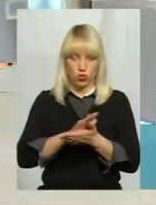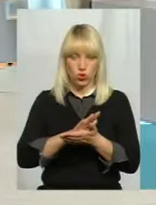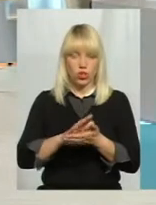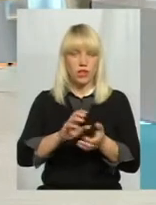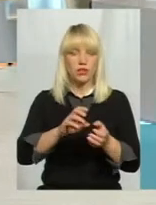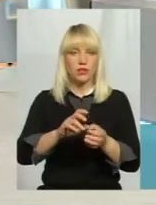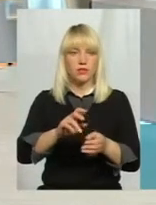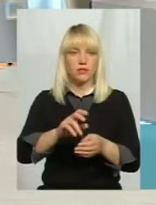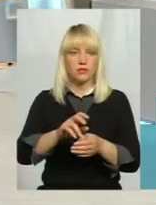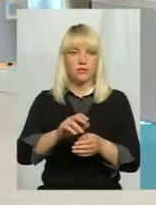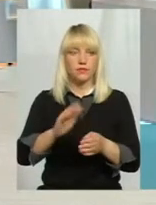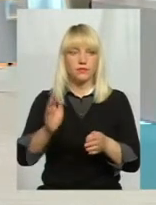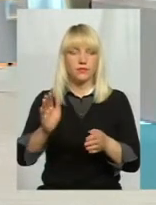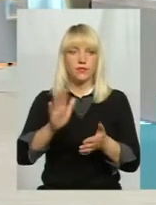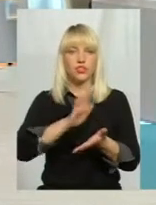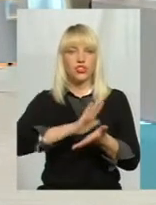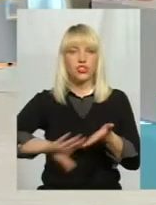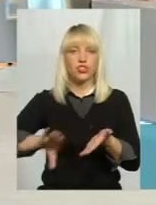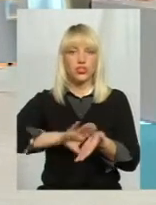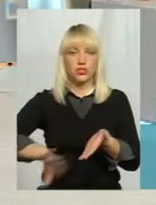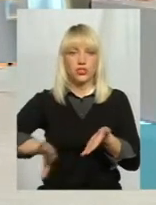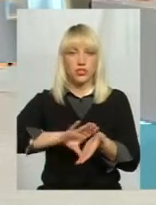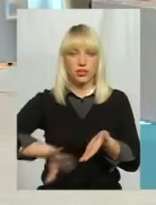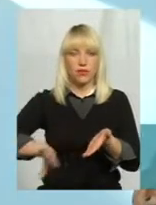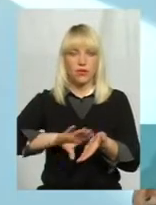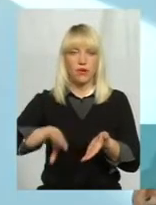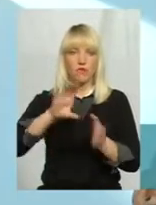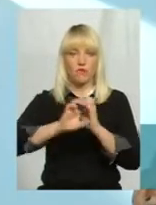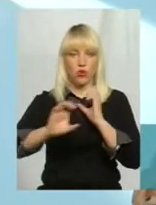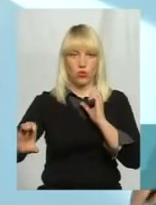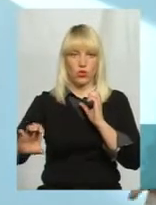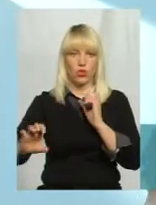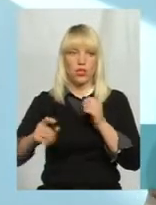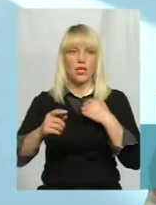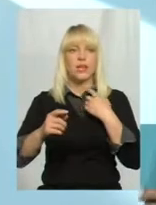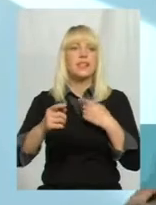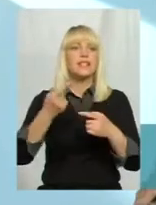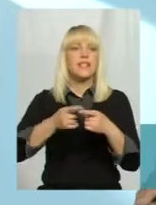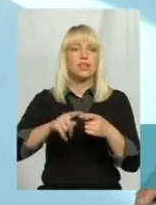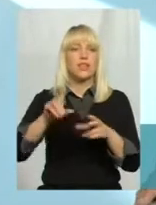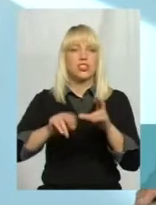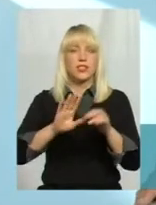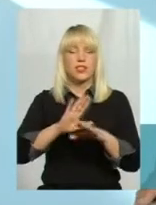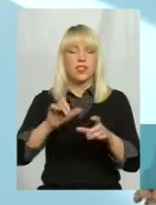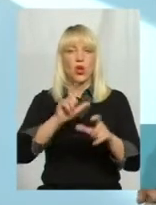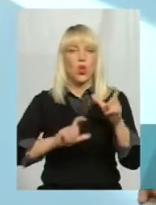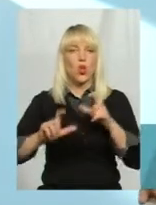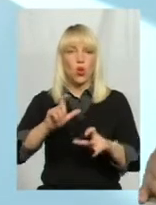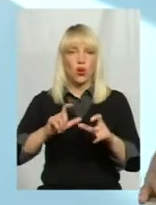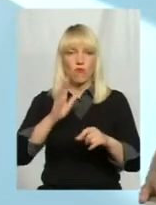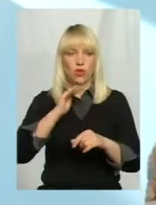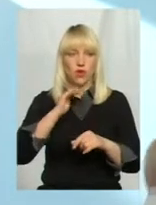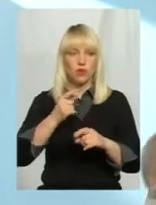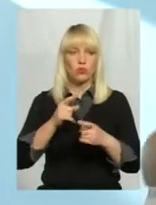робимо випуск річки, що ми бачили по місту, то це спустошується? Так, звичайно, так. спустошуємо. нехлорована вода, це чиста. Нехлорована вода, тому що